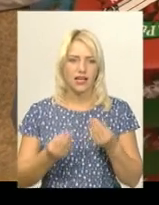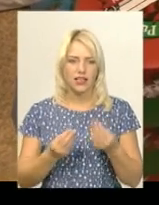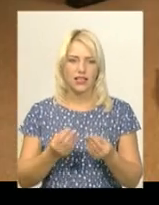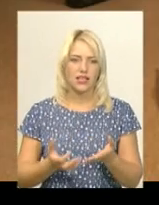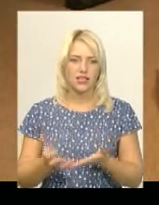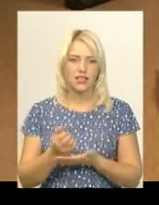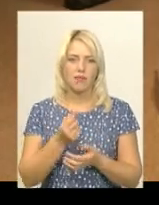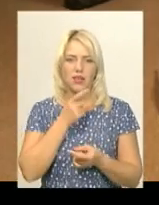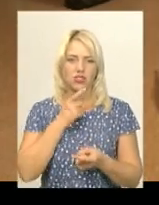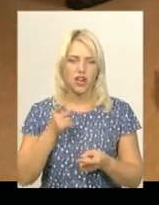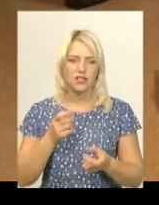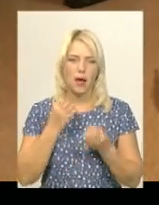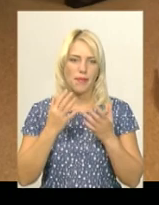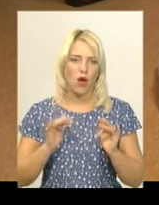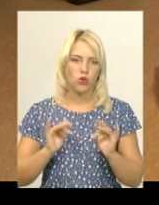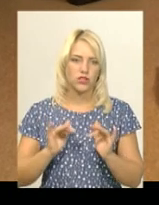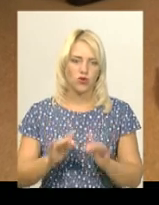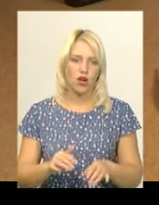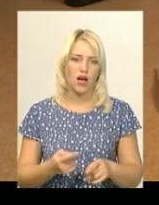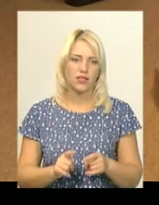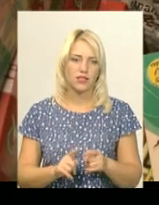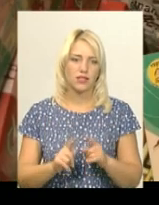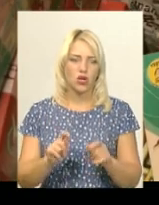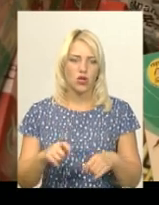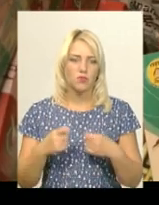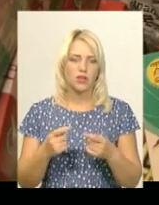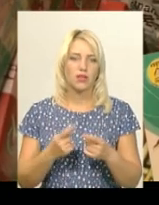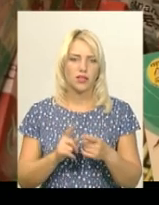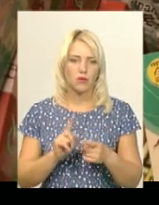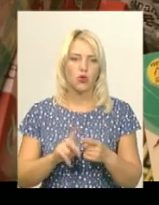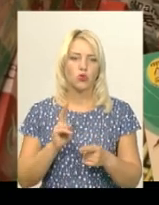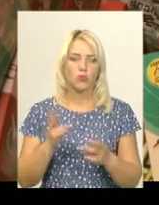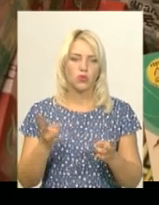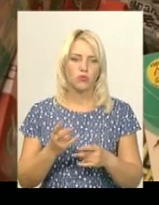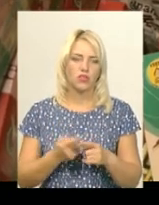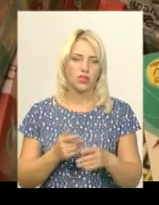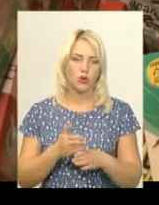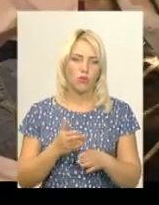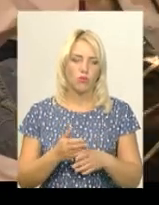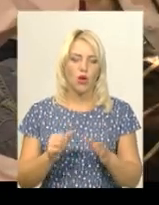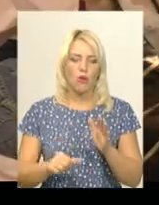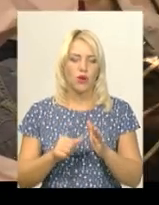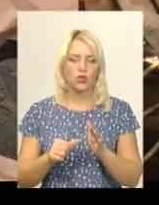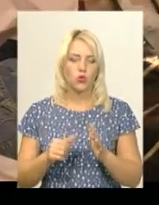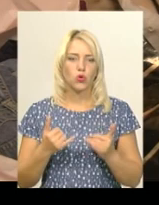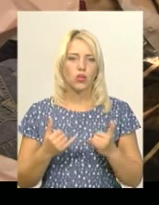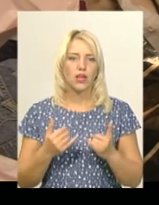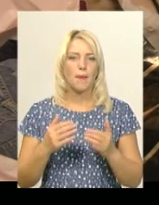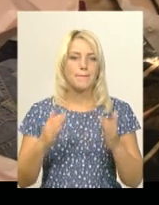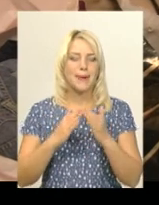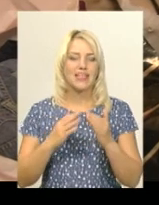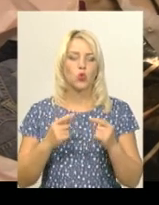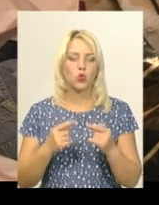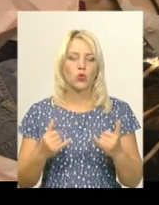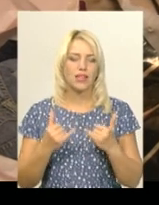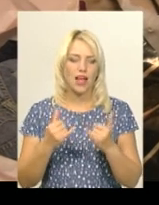акції «Мрій, але дій». Їх, розповіла Аліса Зеленко, передадуть тим, хто потребує цієї допомоги – в притулок для собак та волонтерам, які працюють з